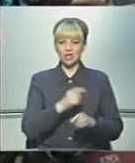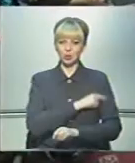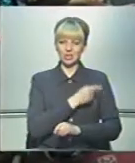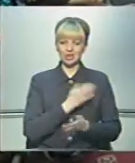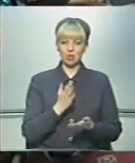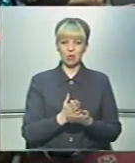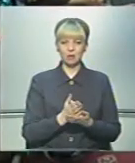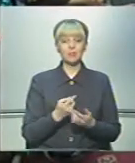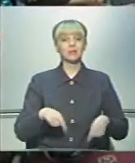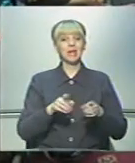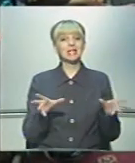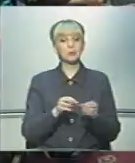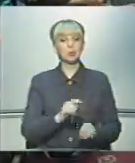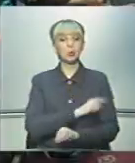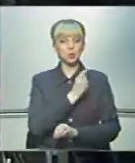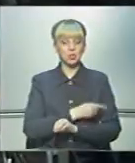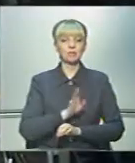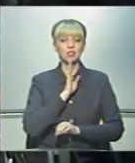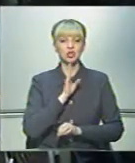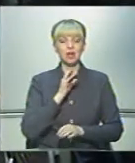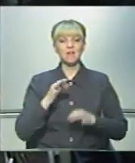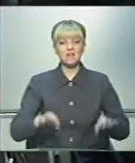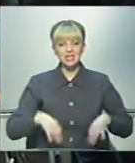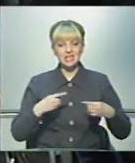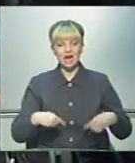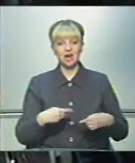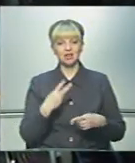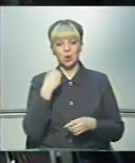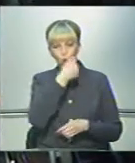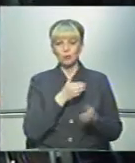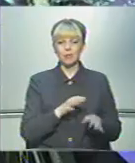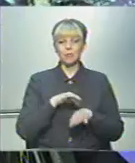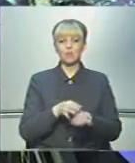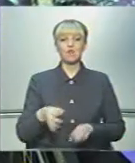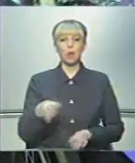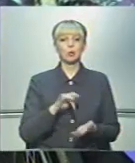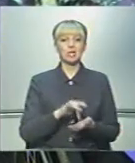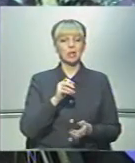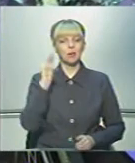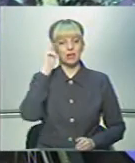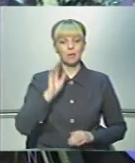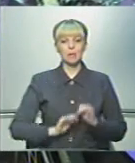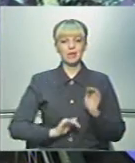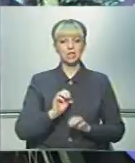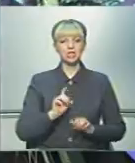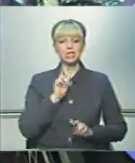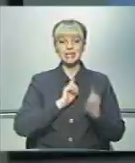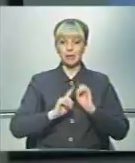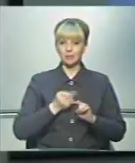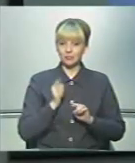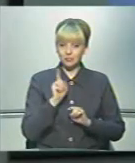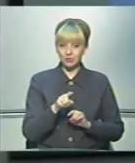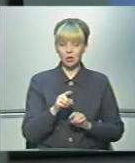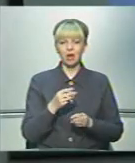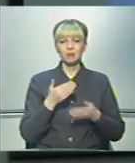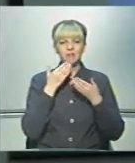І ось так спільними зусиллями жінки на військах вже третій рік поспіль проводять в обласному центрі навчально-практичний семінар. Все для того,